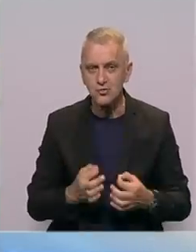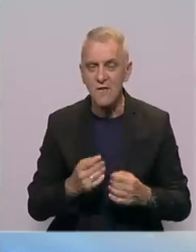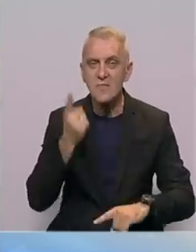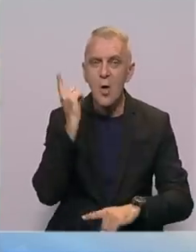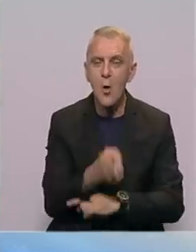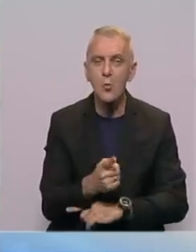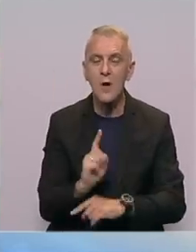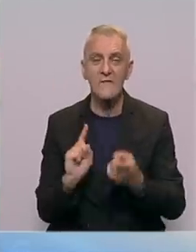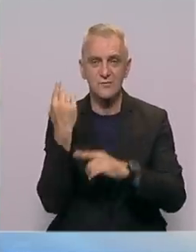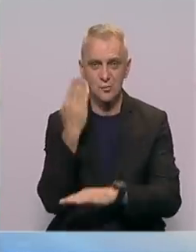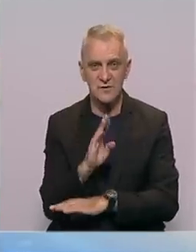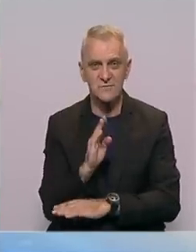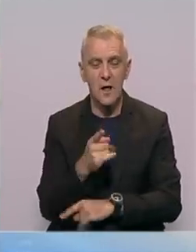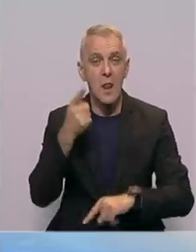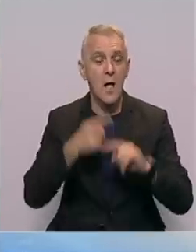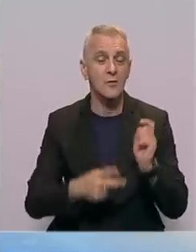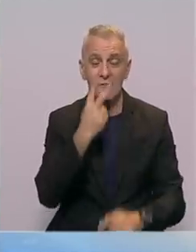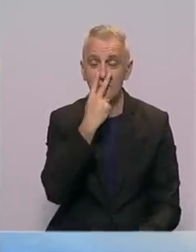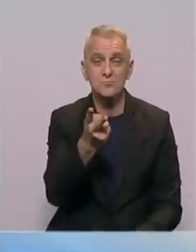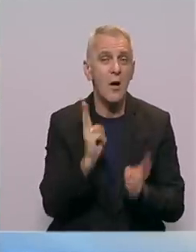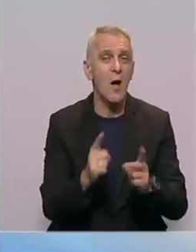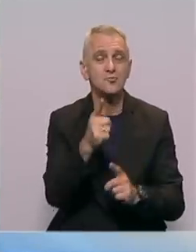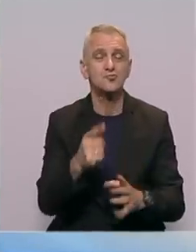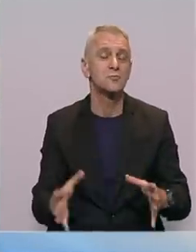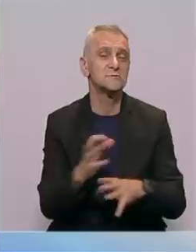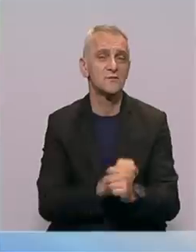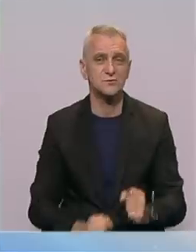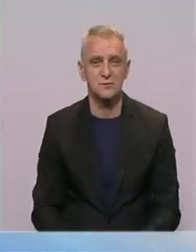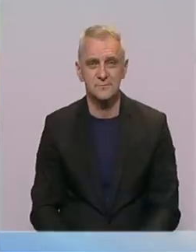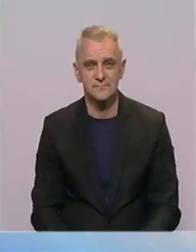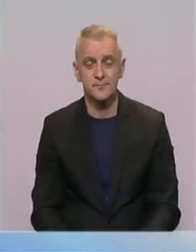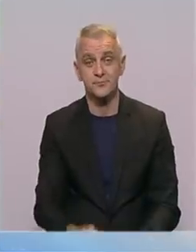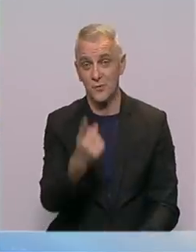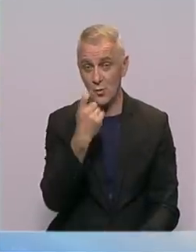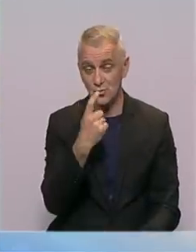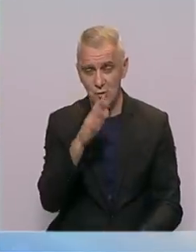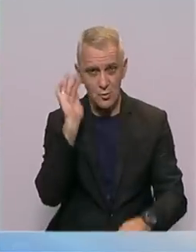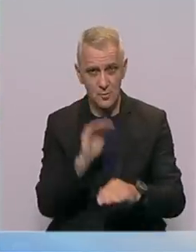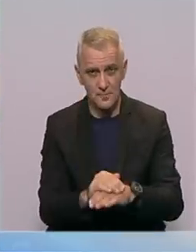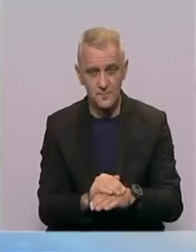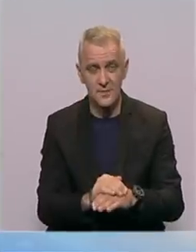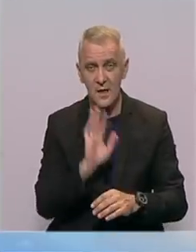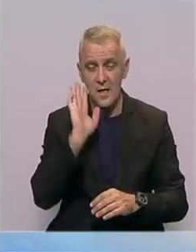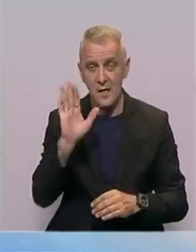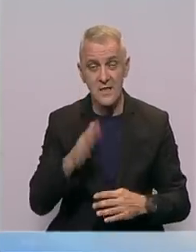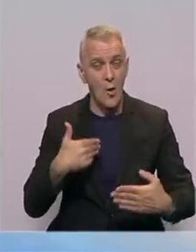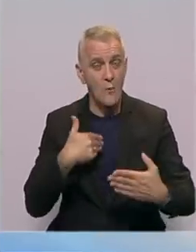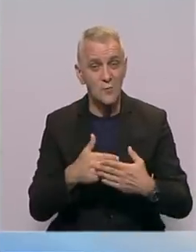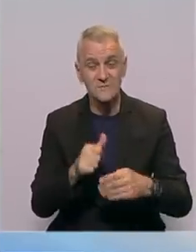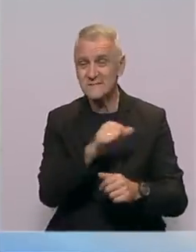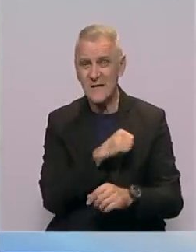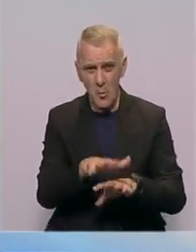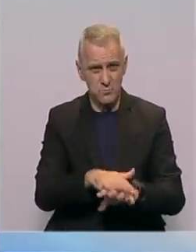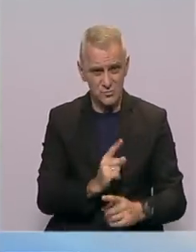viskog predstavnika i na kraju vidjet ćemo kako će se to između njih zarušiti. Još jedno zapažanje je da njihovi odnose od samog